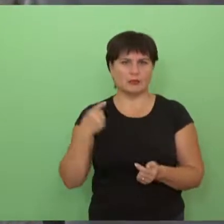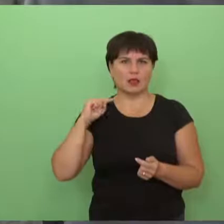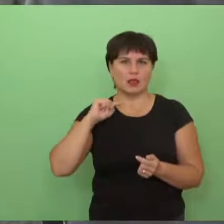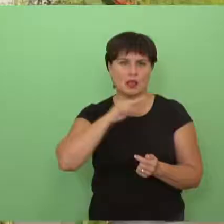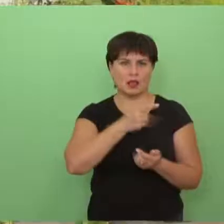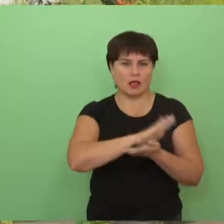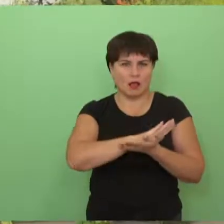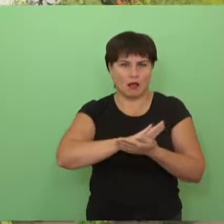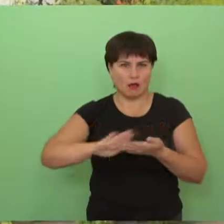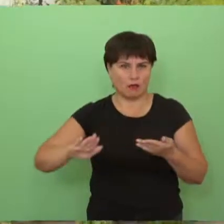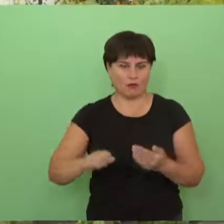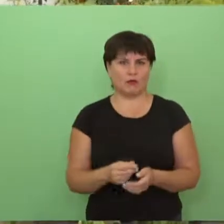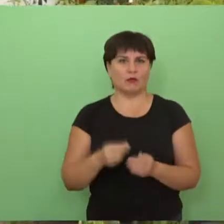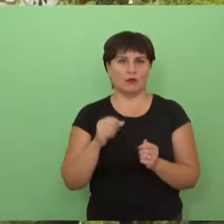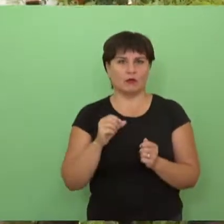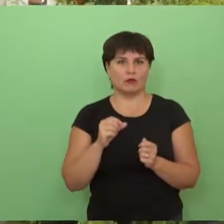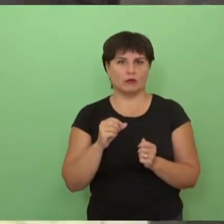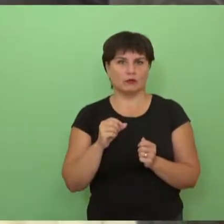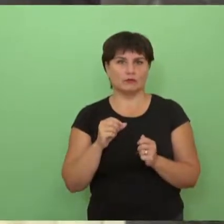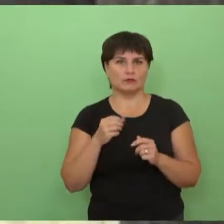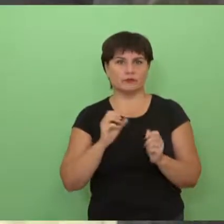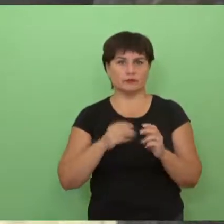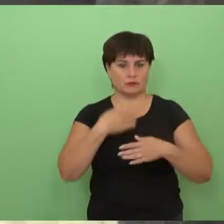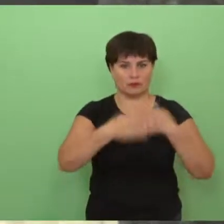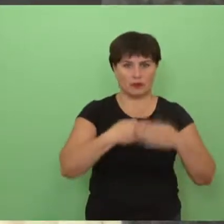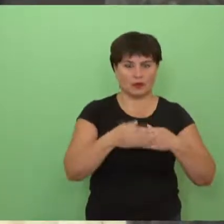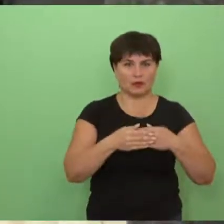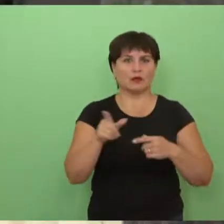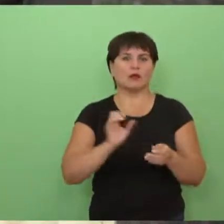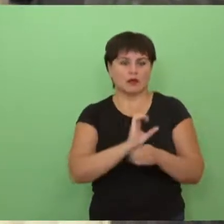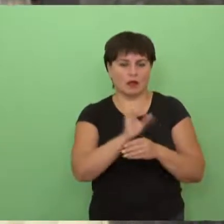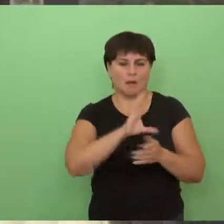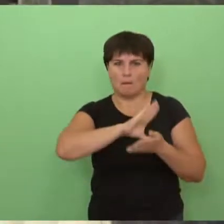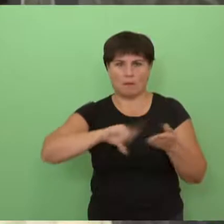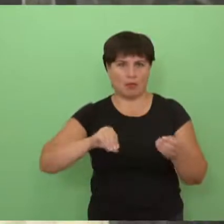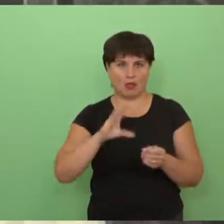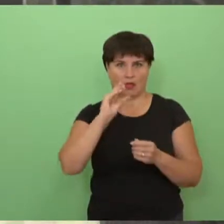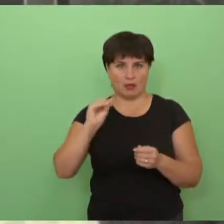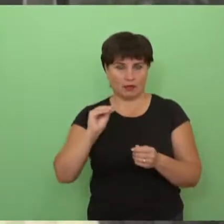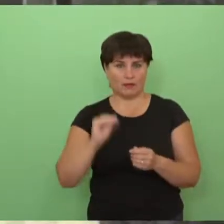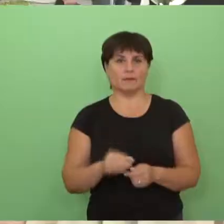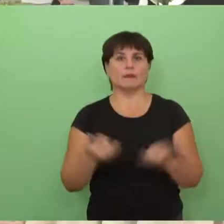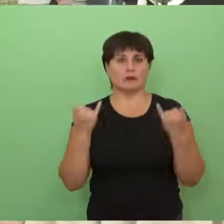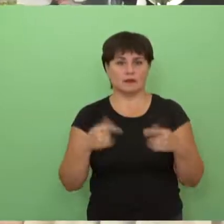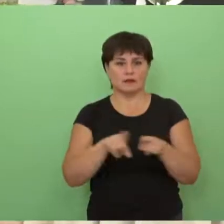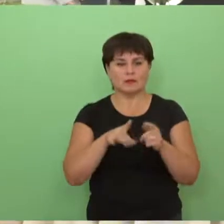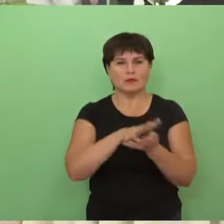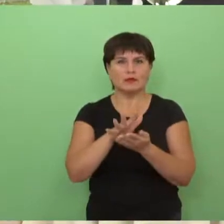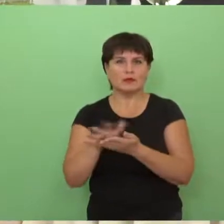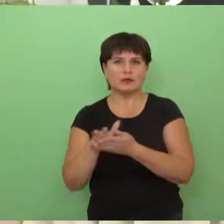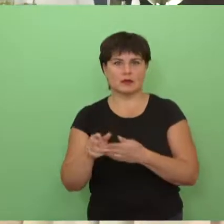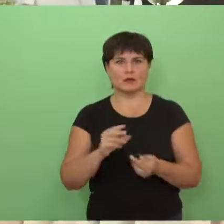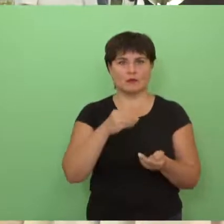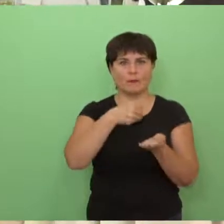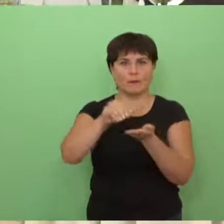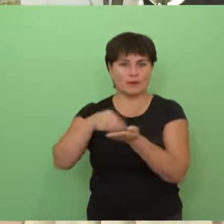gaminti sertifikuotus ekologiškus produktus, gaminius BE ir šiandien ieško, kuo nustebinti pirkėjus. Bet pasak